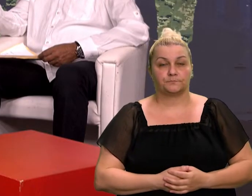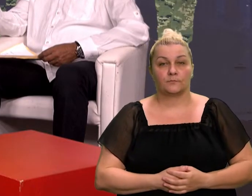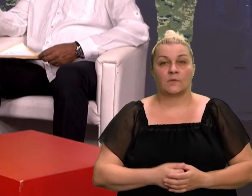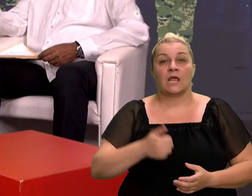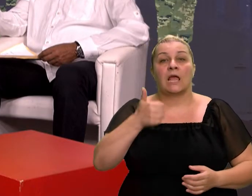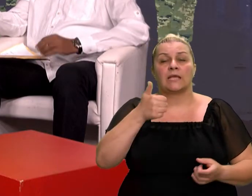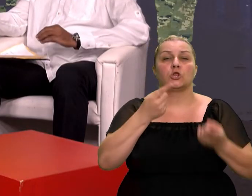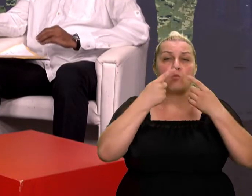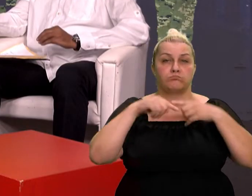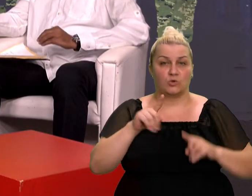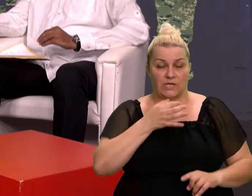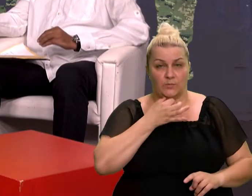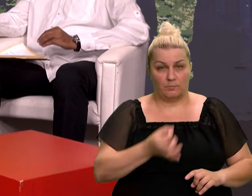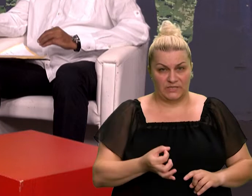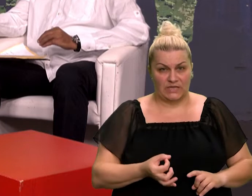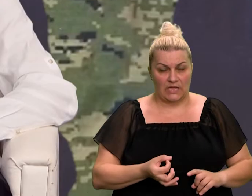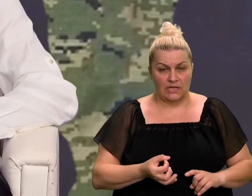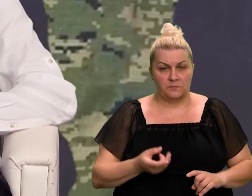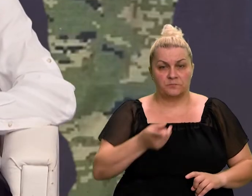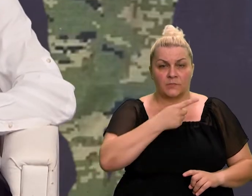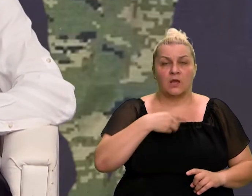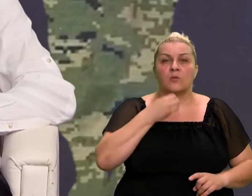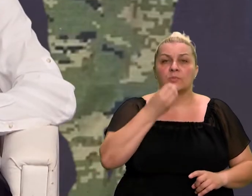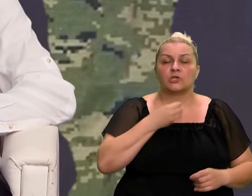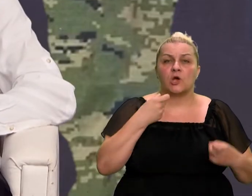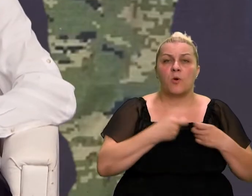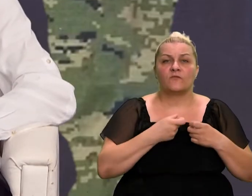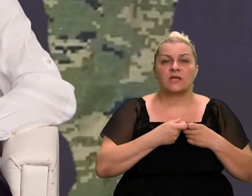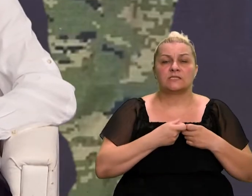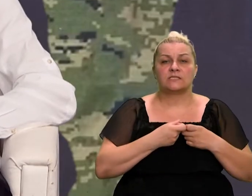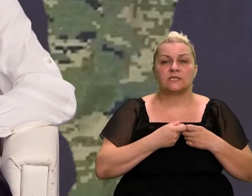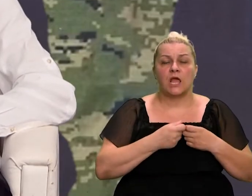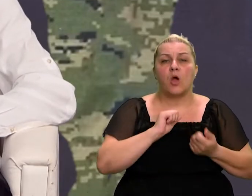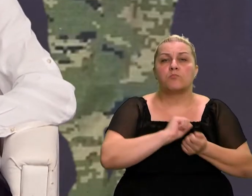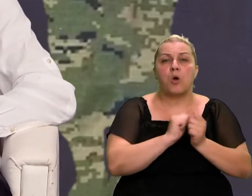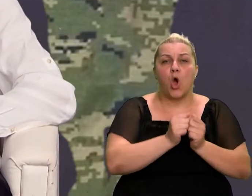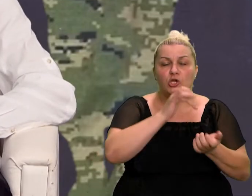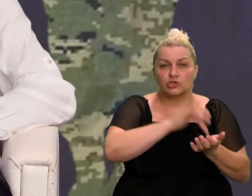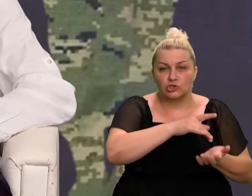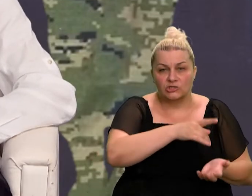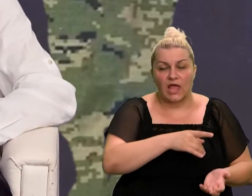jedno posebno izdvojeno pitanje, pričamo o odasku na bojištima, uzimanju oružja,